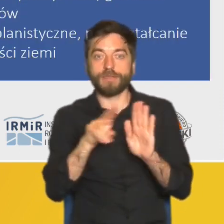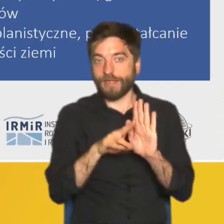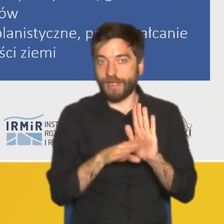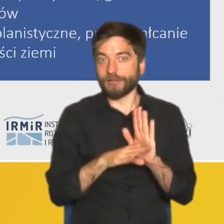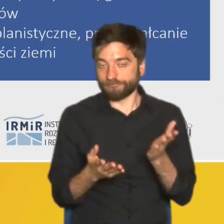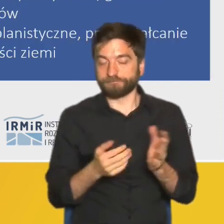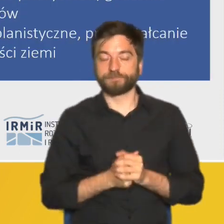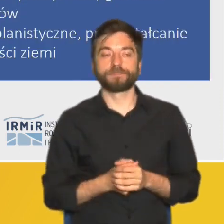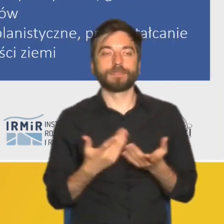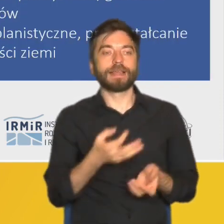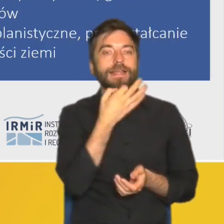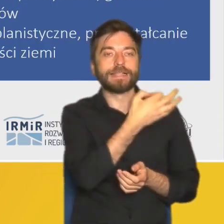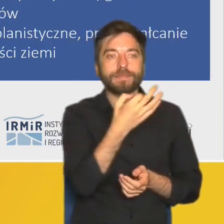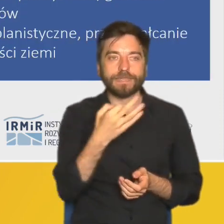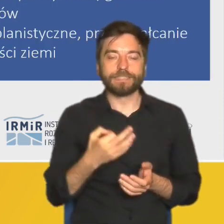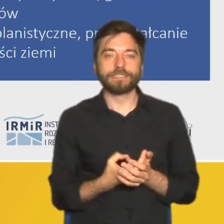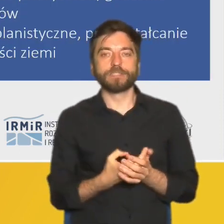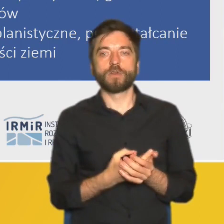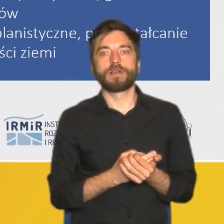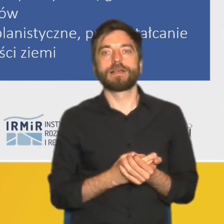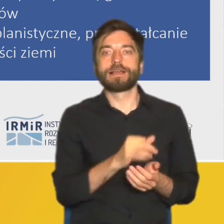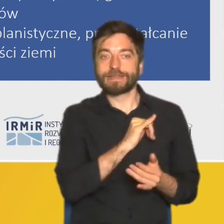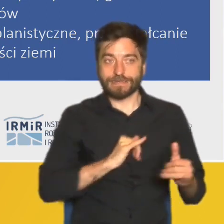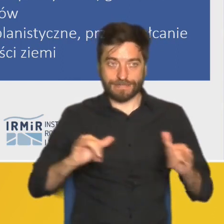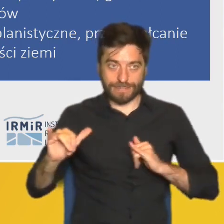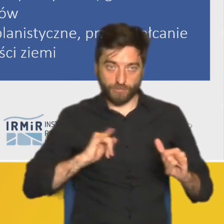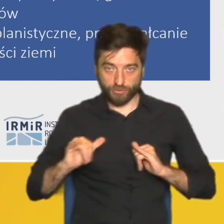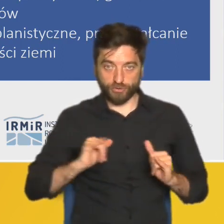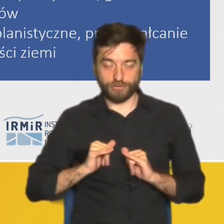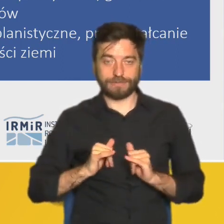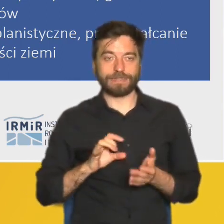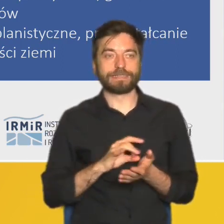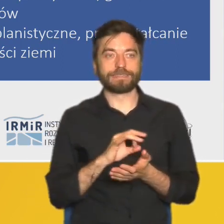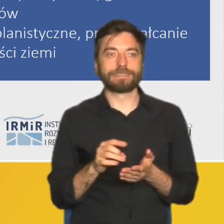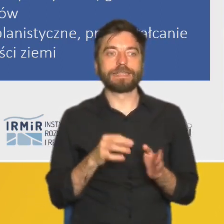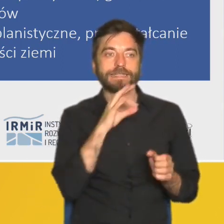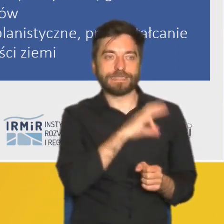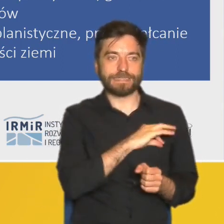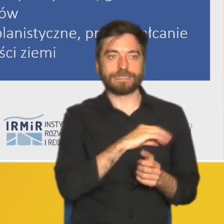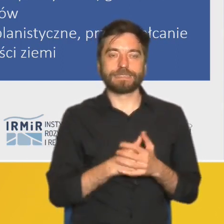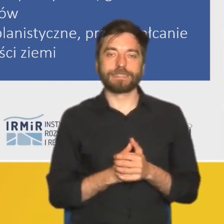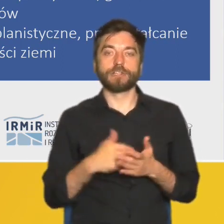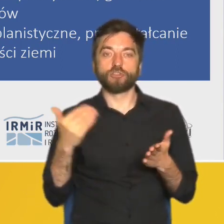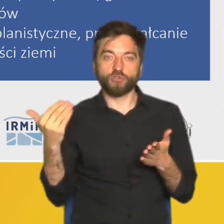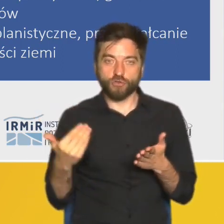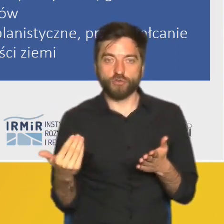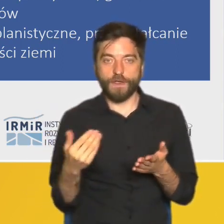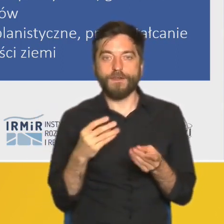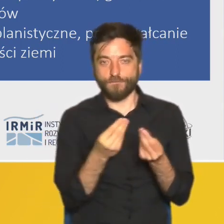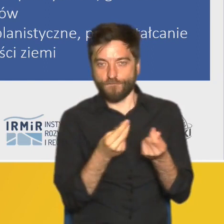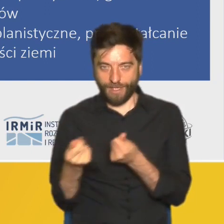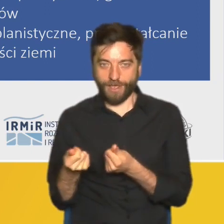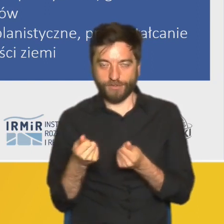Jeżeli zapytaliśmy z kolei przedstawicieli samorządów o zyski i problemy, no to w zyskach umieszczali oni oczywiście głównie kwestie finansowe,